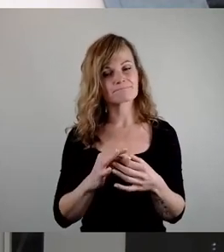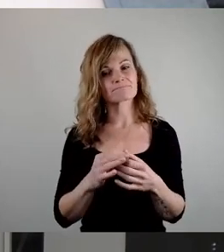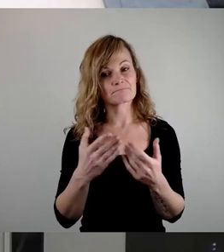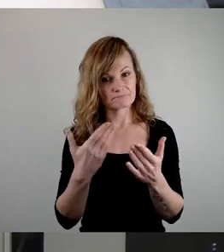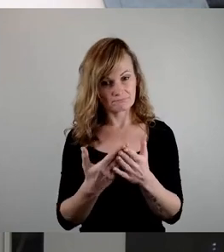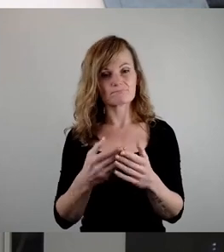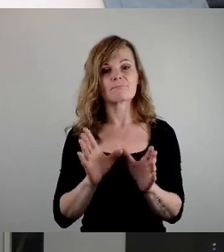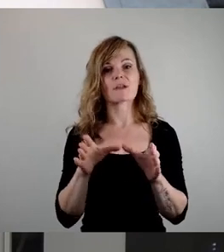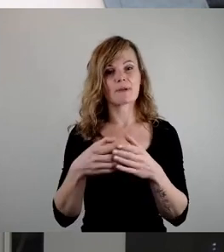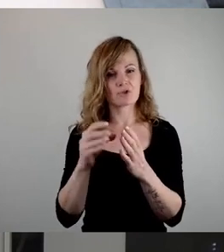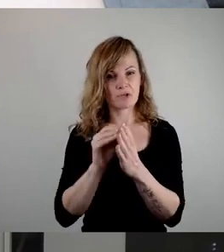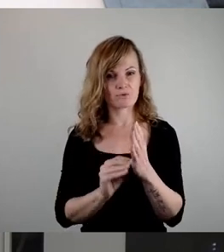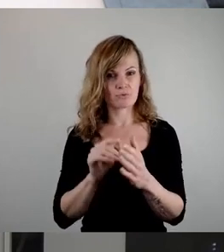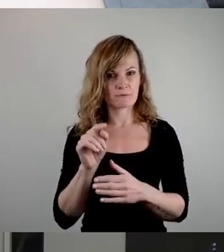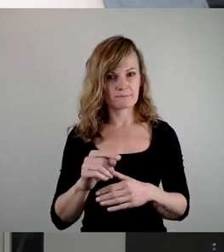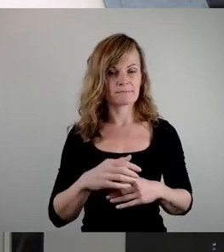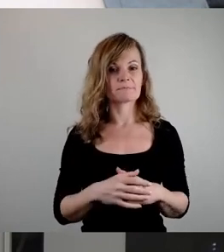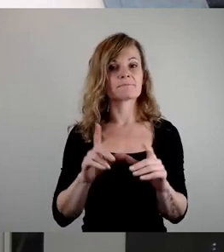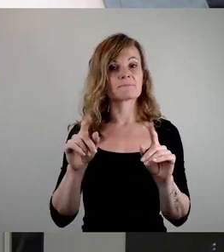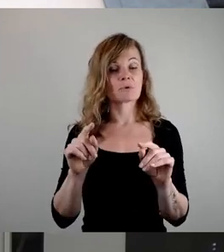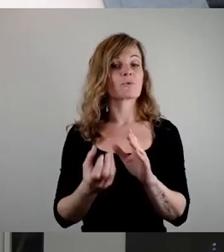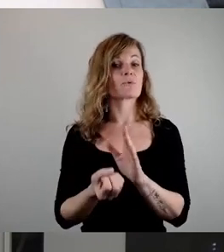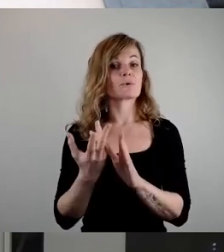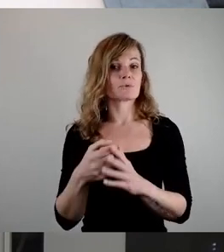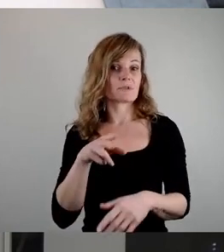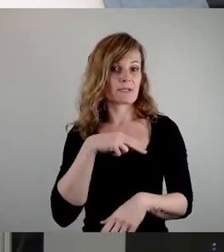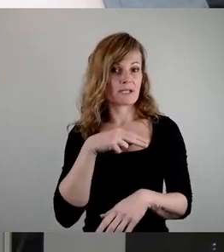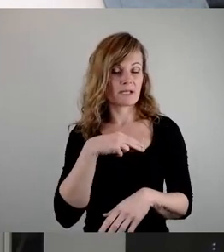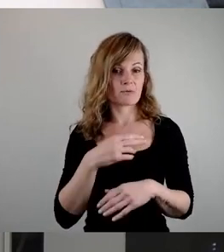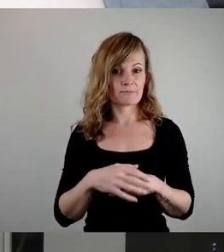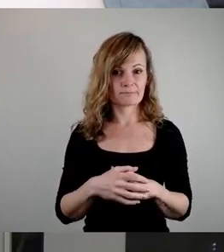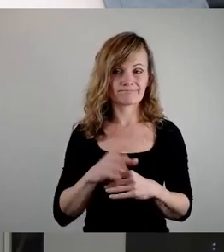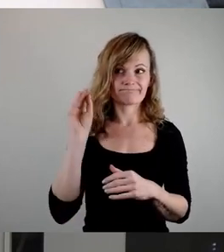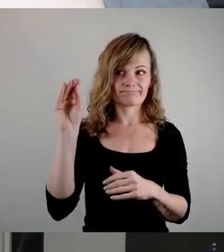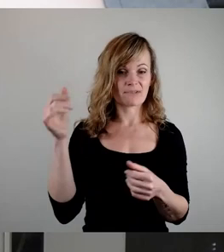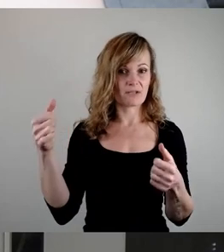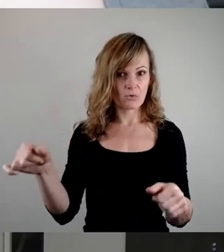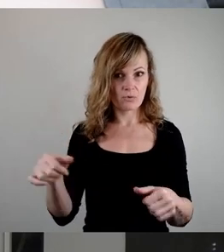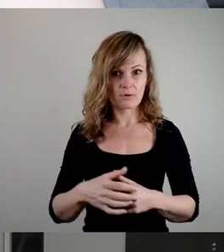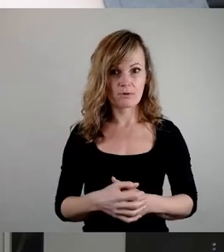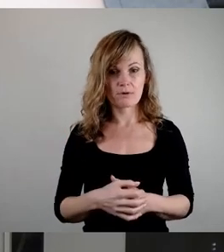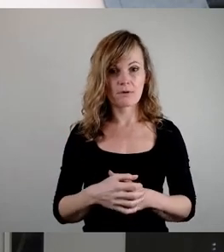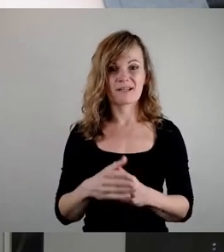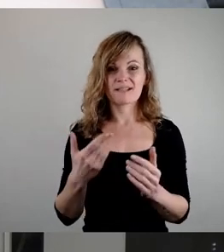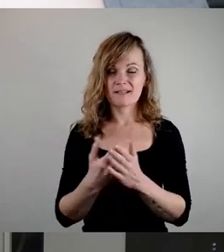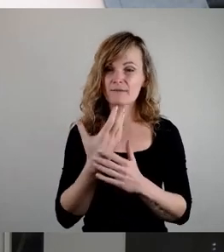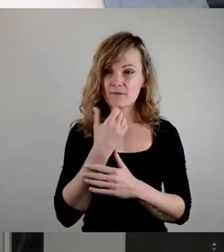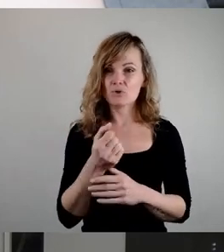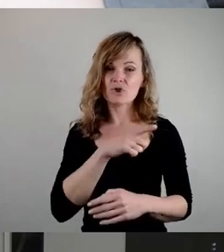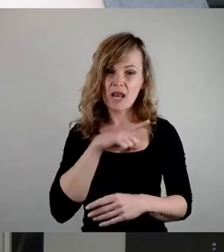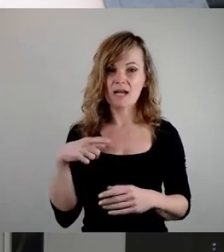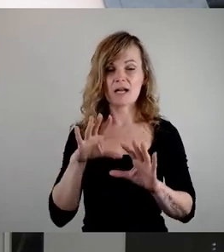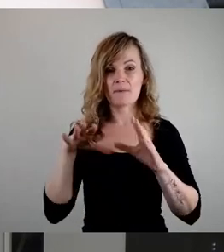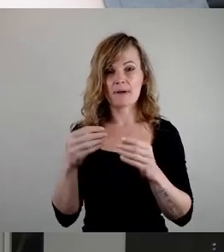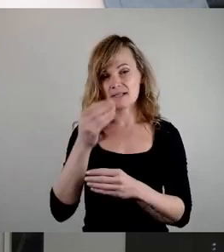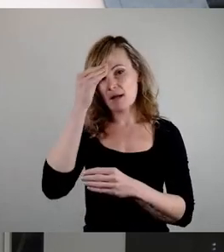Argumentationsdruck auf das Kultusministerium nimmt, längeres gemeinsames Lernen für alle durchzuführen. Weil die sagen dann, gehen